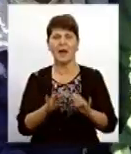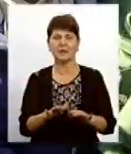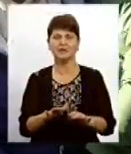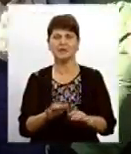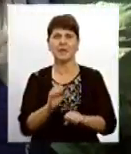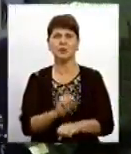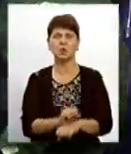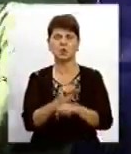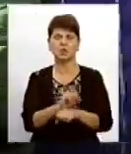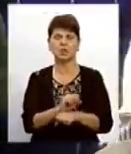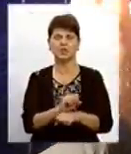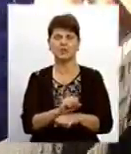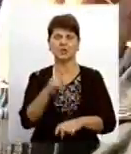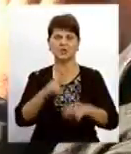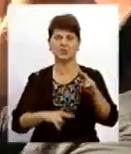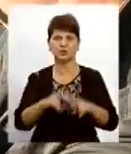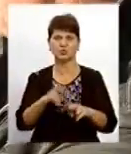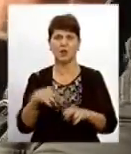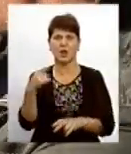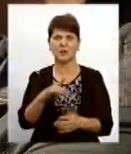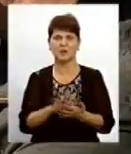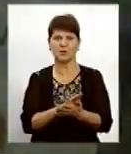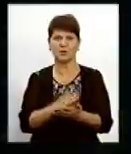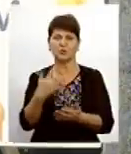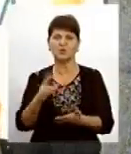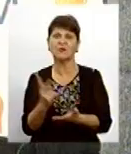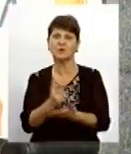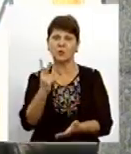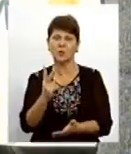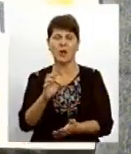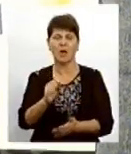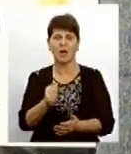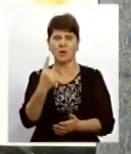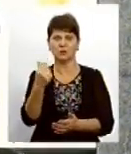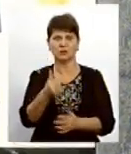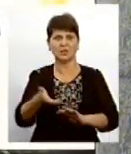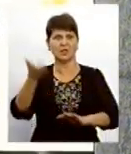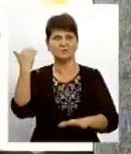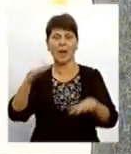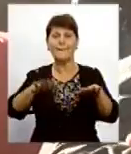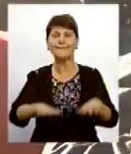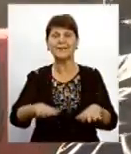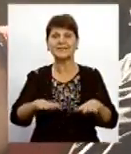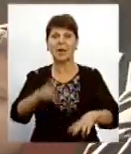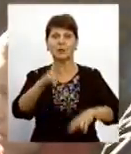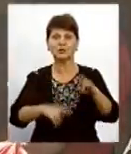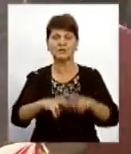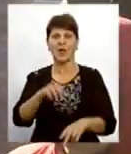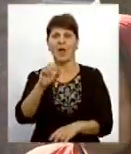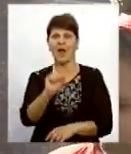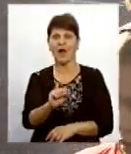автомийки мітингувальники проводять вже вдруге. Тиждень тому подібну влаштували на місці будівництва. Автомийці ні!